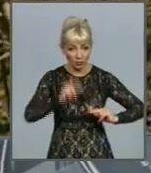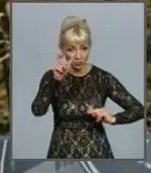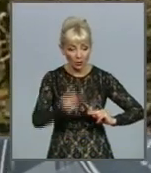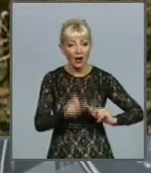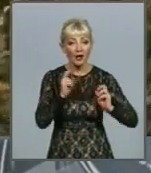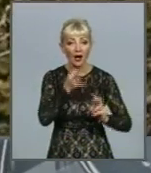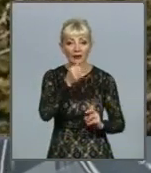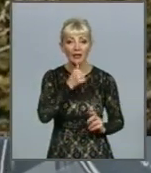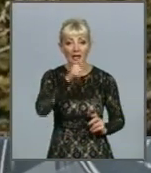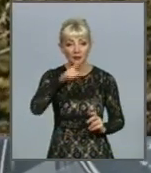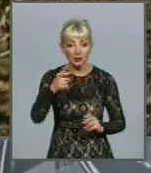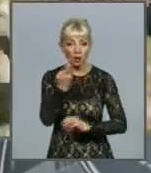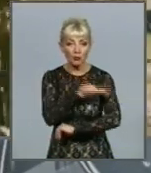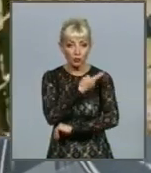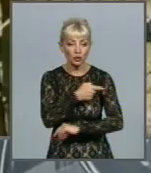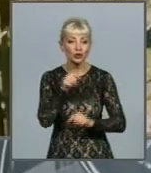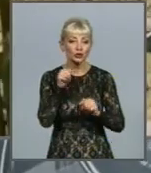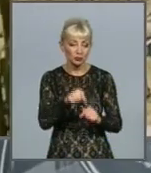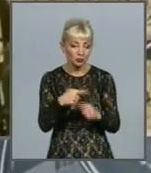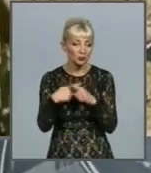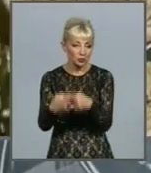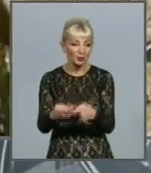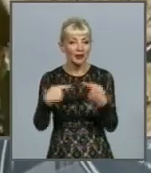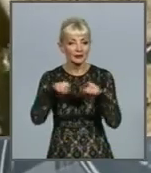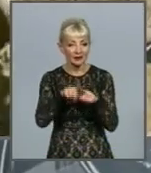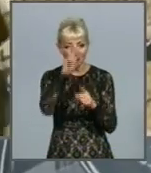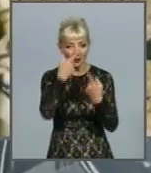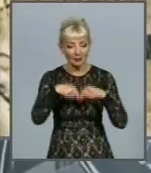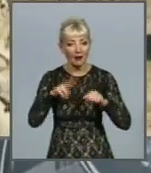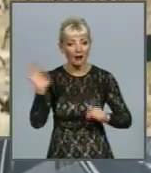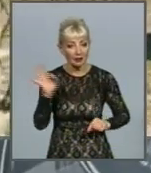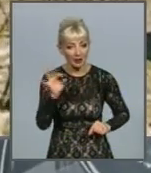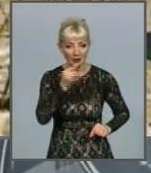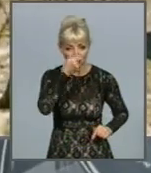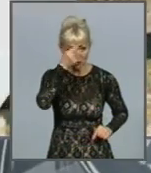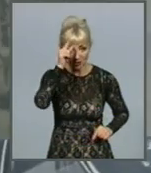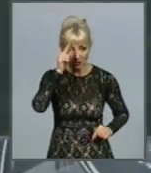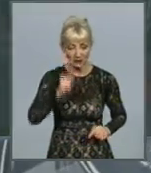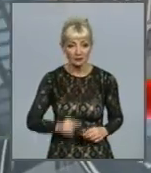експерти, Польща і тут поступається таким країнам, як Німеччина та Чехія.